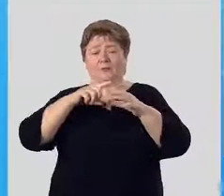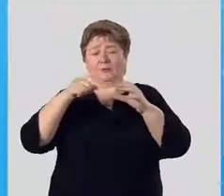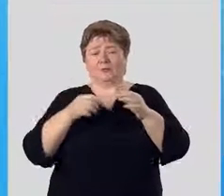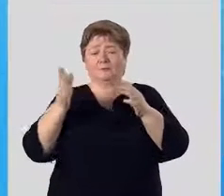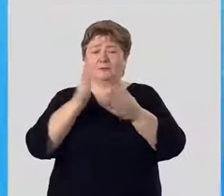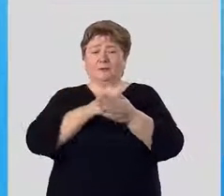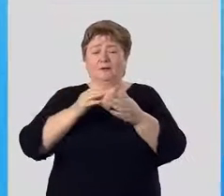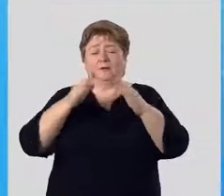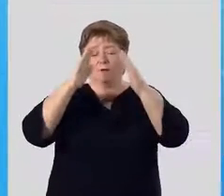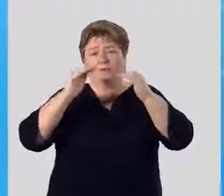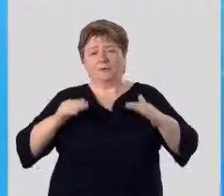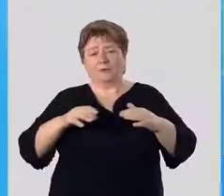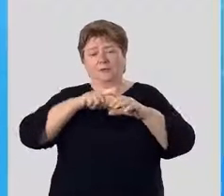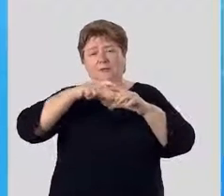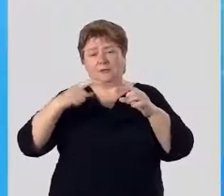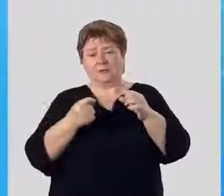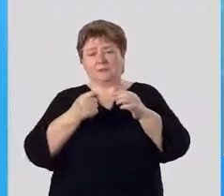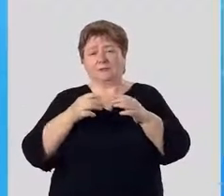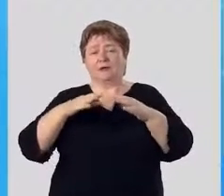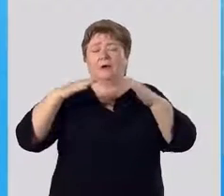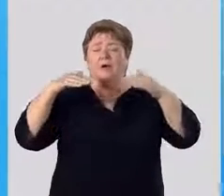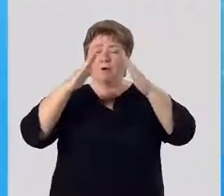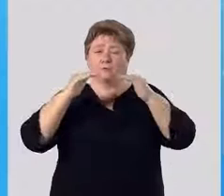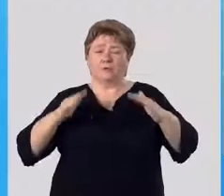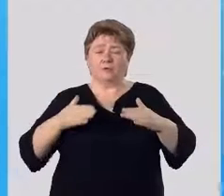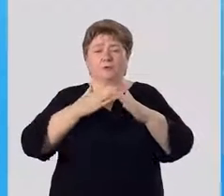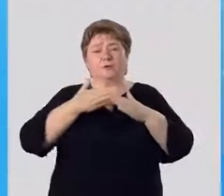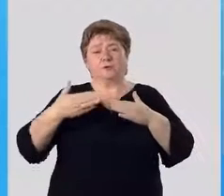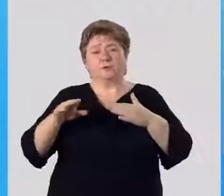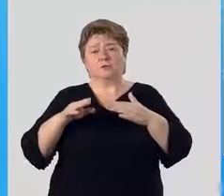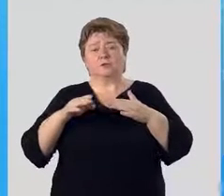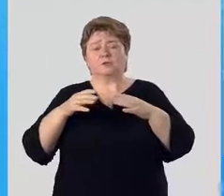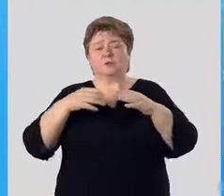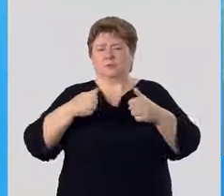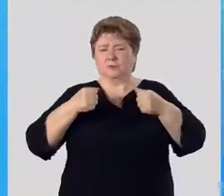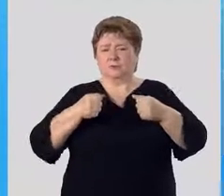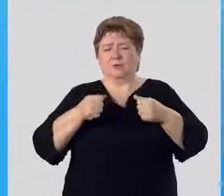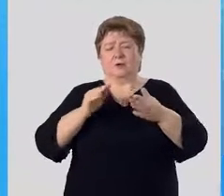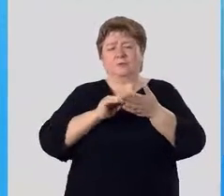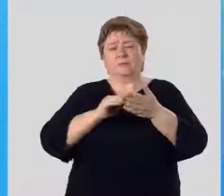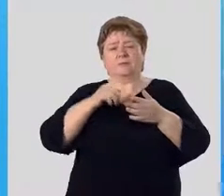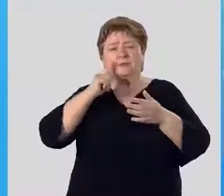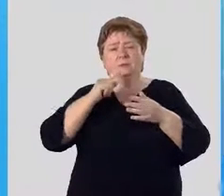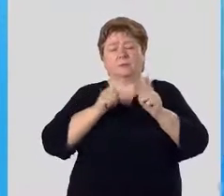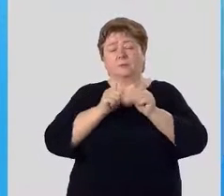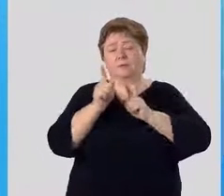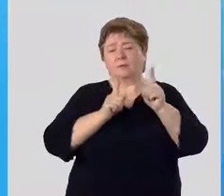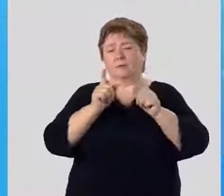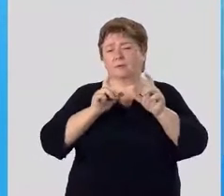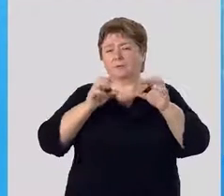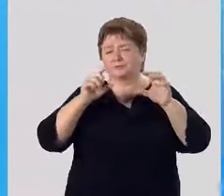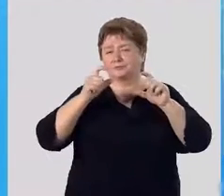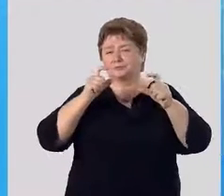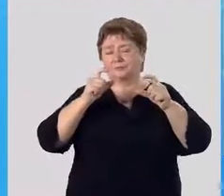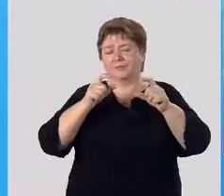на хвойные и лиственные. Хвойные отличаются обычно жесткими, вечно зелеными, игловидными